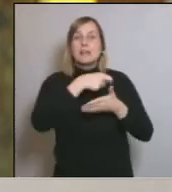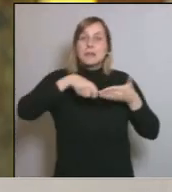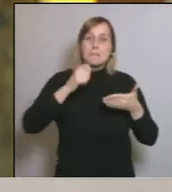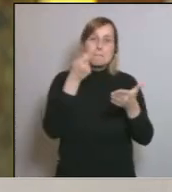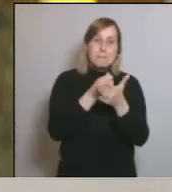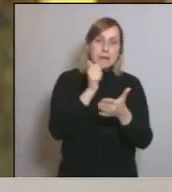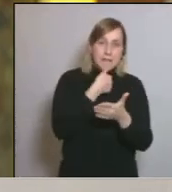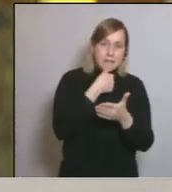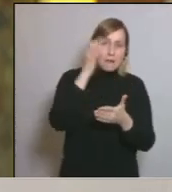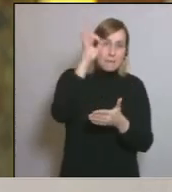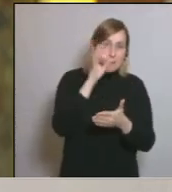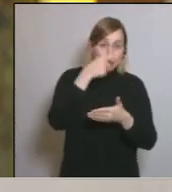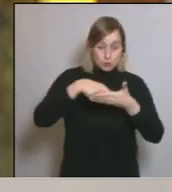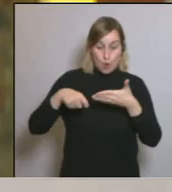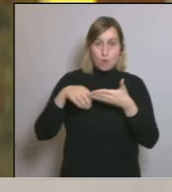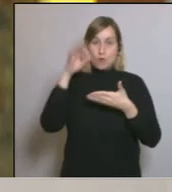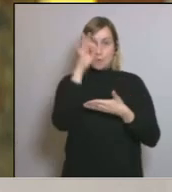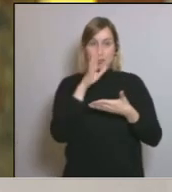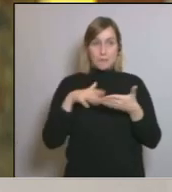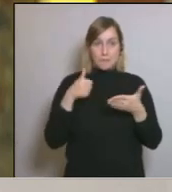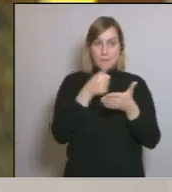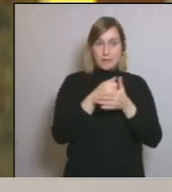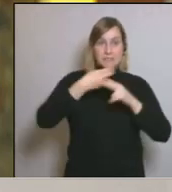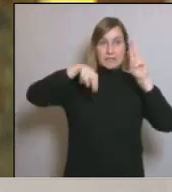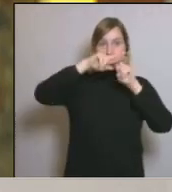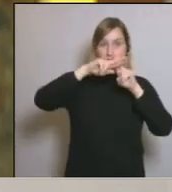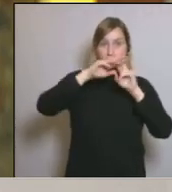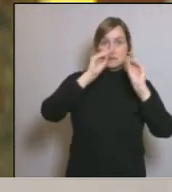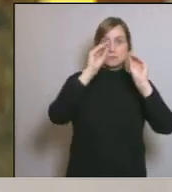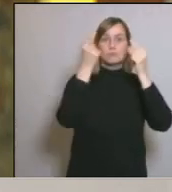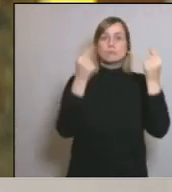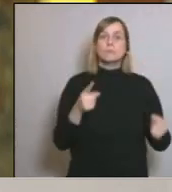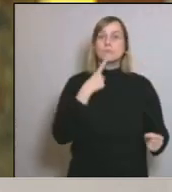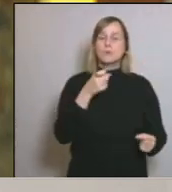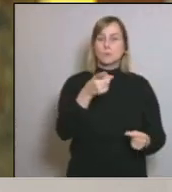percentatge d'aquests sous està disposada a abonar a la Generalitat dels seus pressupostos?